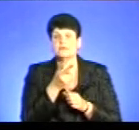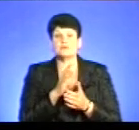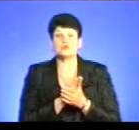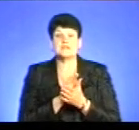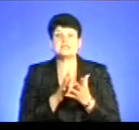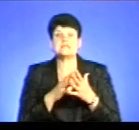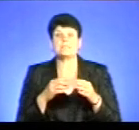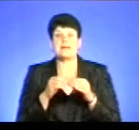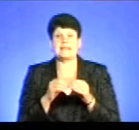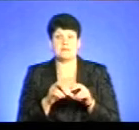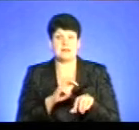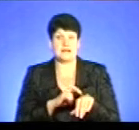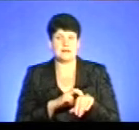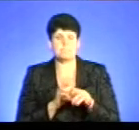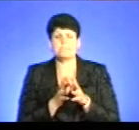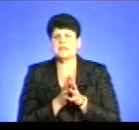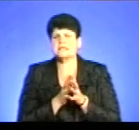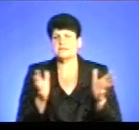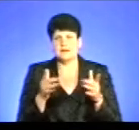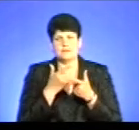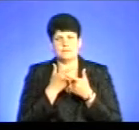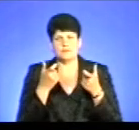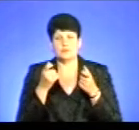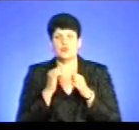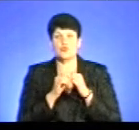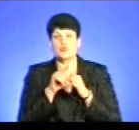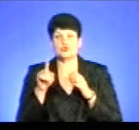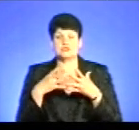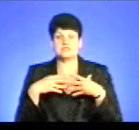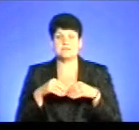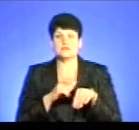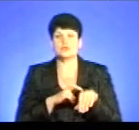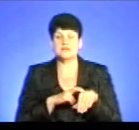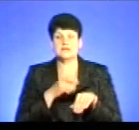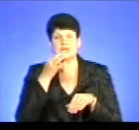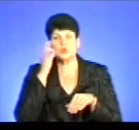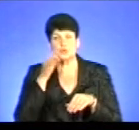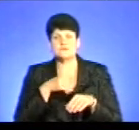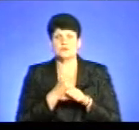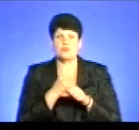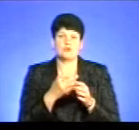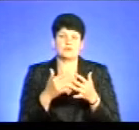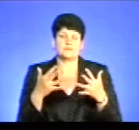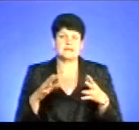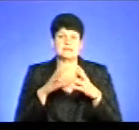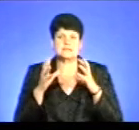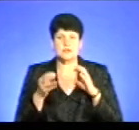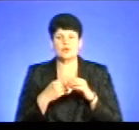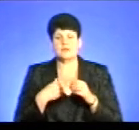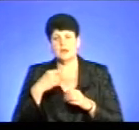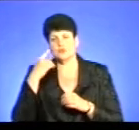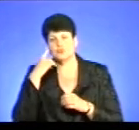з сімейними лікарями. Тобто, максимальна інформація є про кожного сімейного лікаря, досвід роботи і так далі. Але, взагалом, я думаю, що